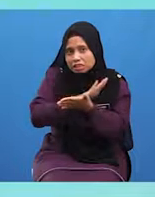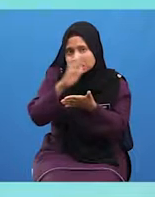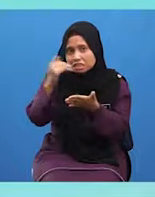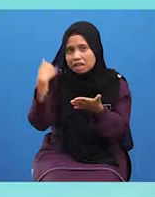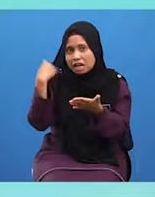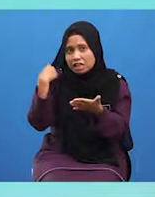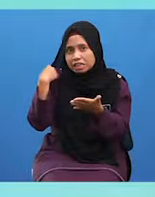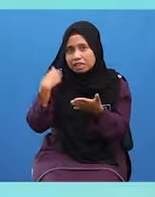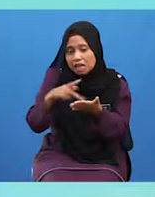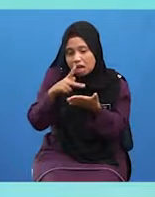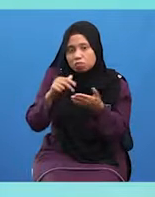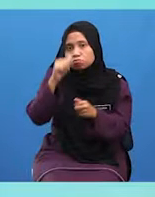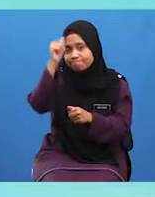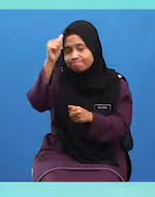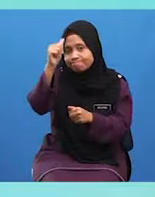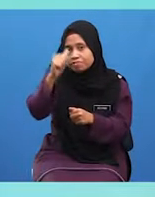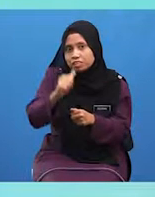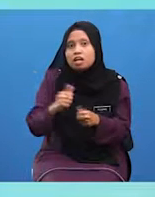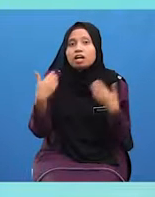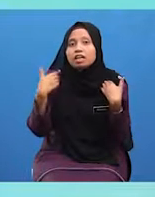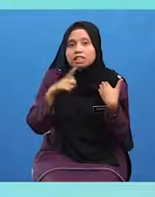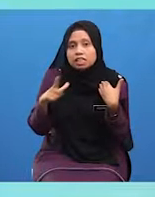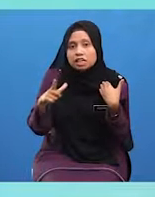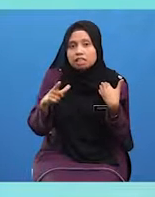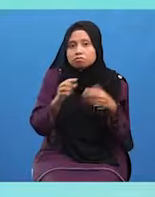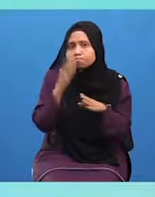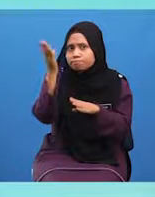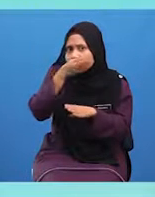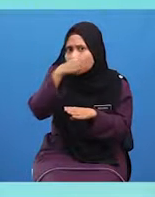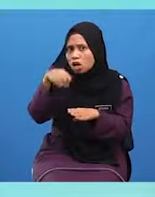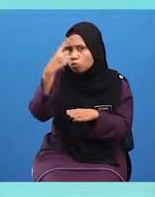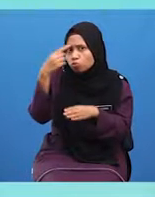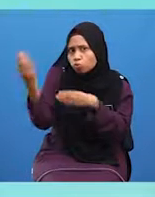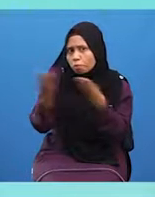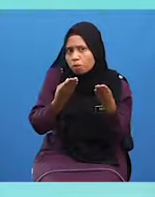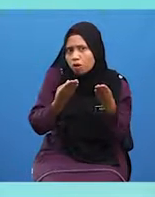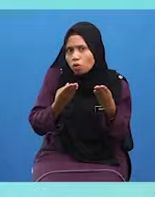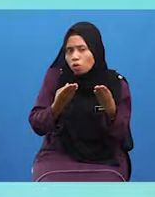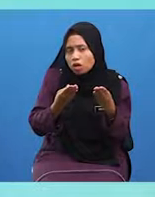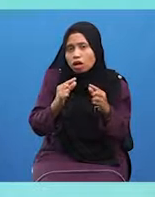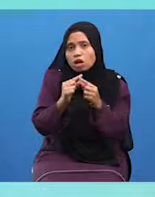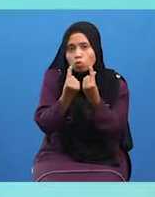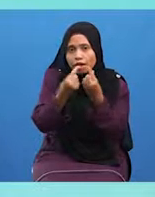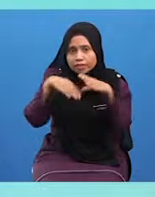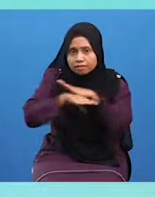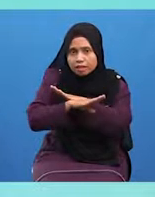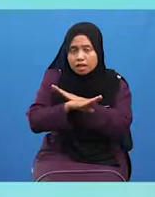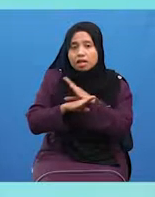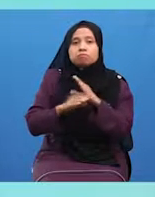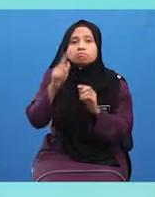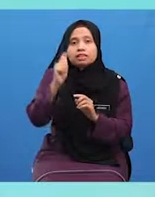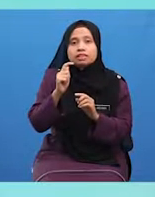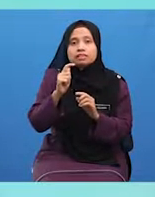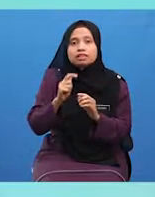Mengandungi Kalimah Allah Adalah Dilarang Untuk Membawa Naskah Al-Quran Kedalam